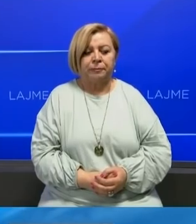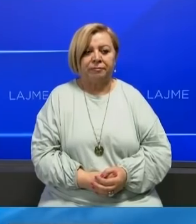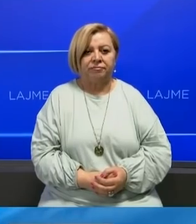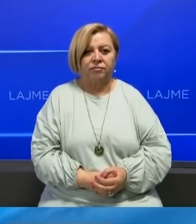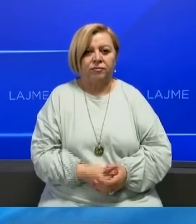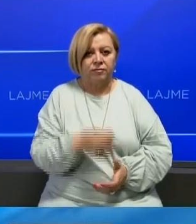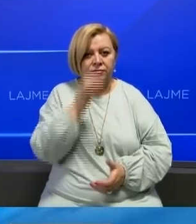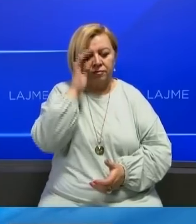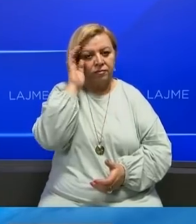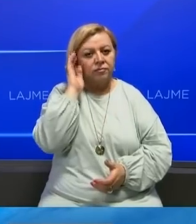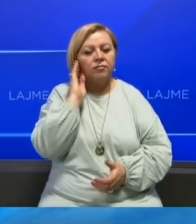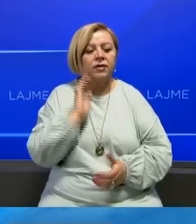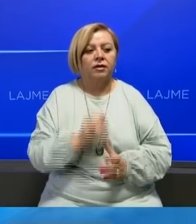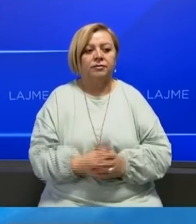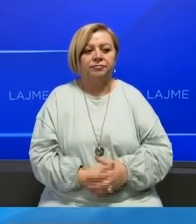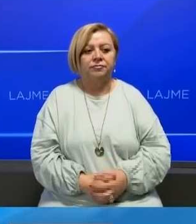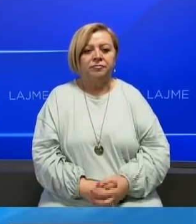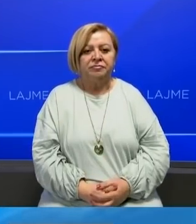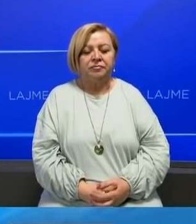Muzikë